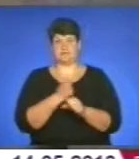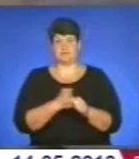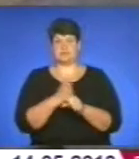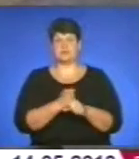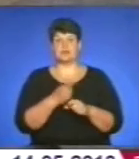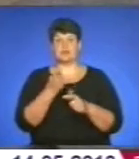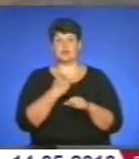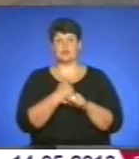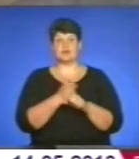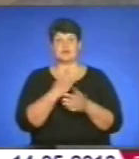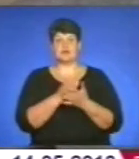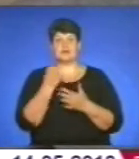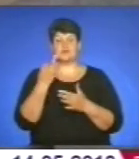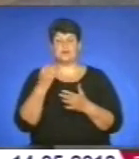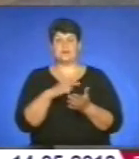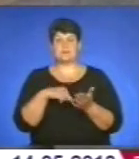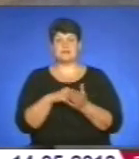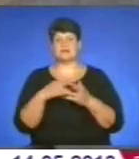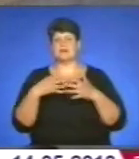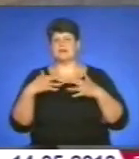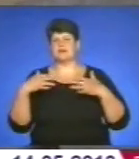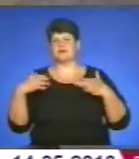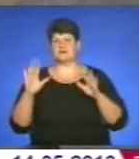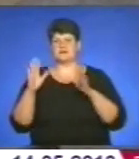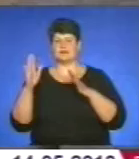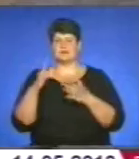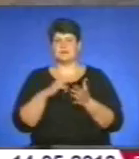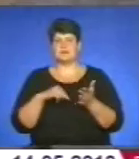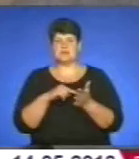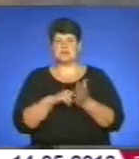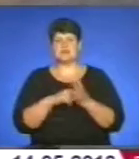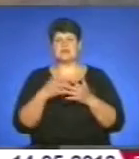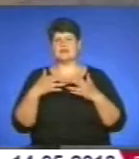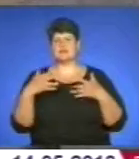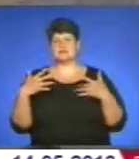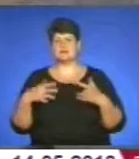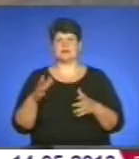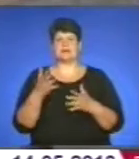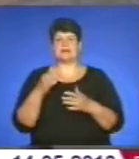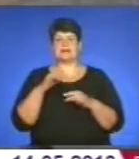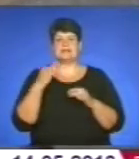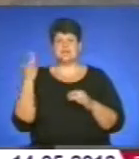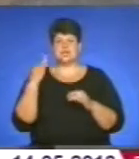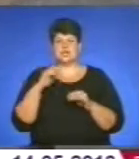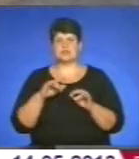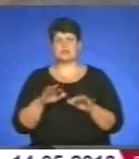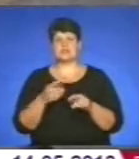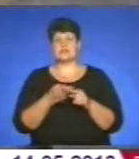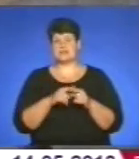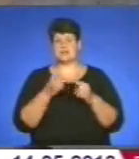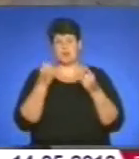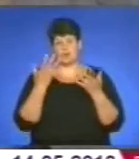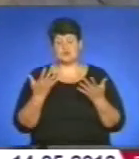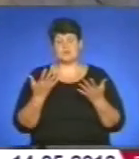ціла історія міста, відображені різні епохи міста. Під час різних влад, під час різних історичних подій. І це не просто нема фіксацій